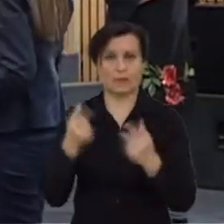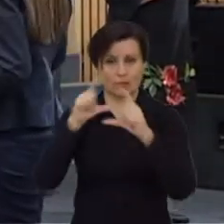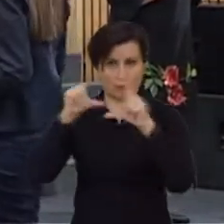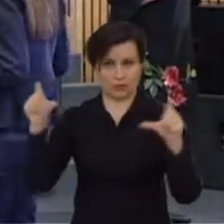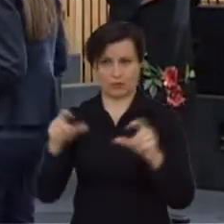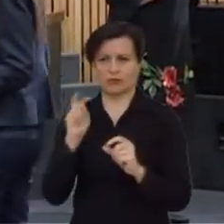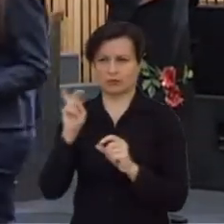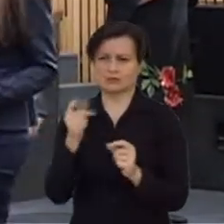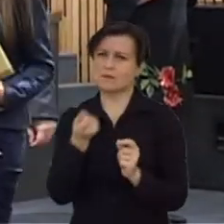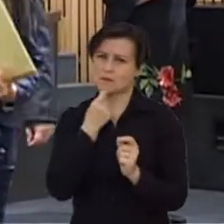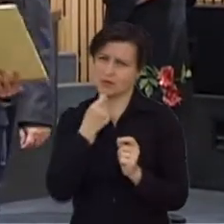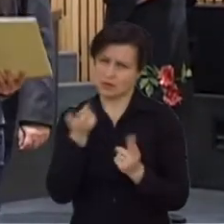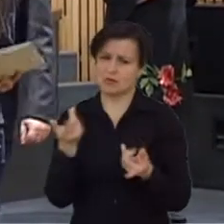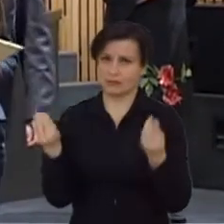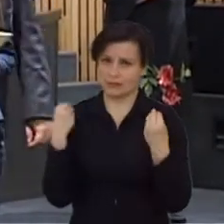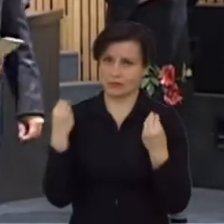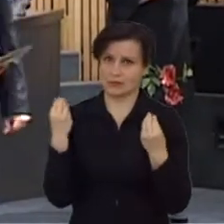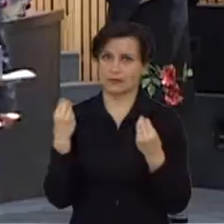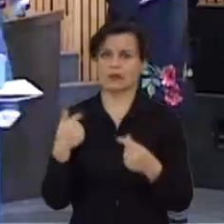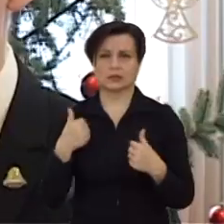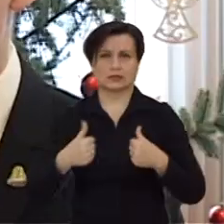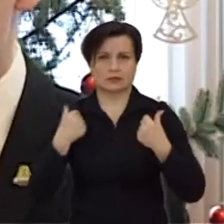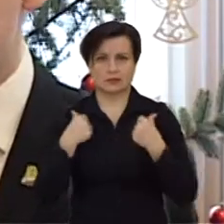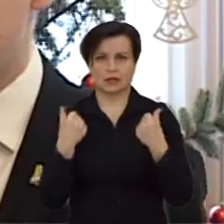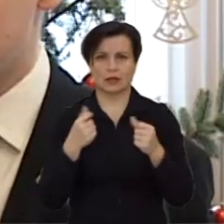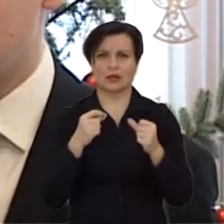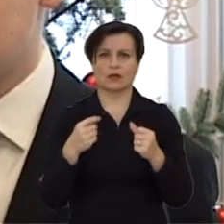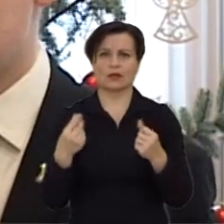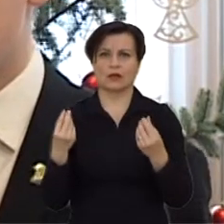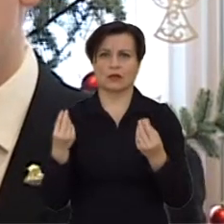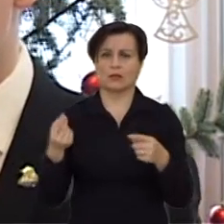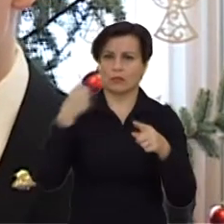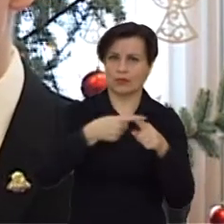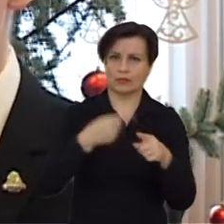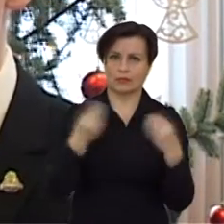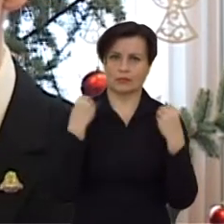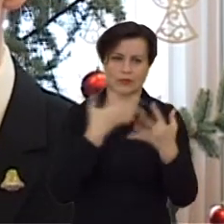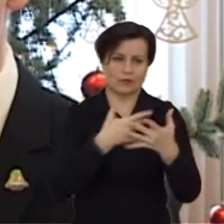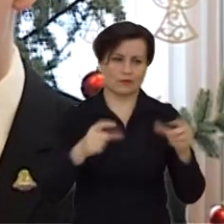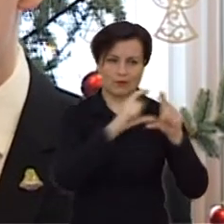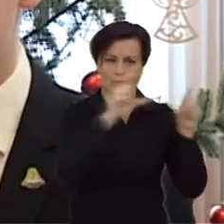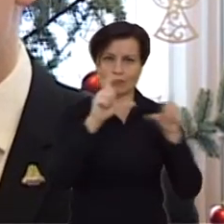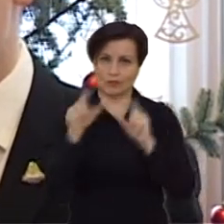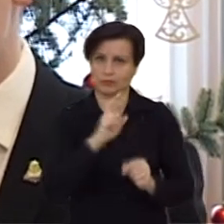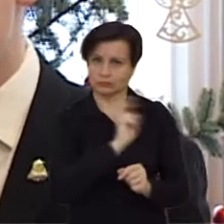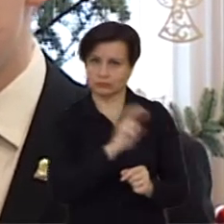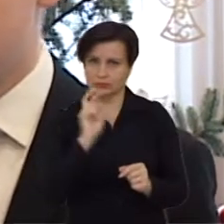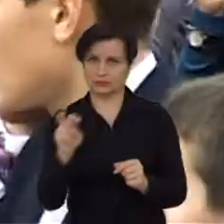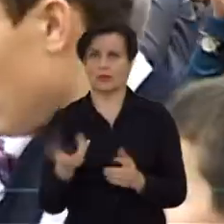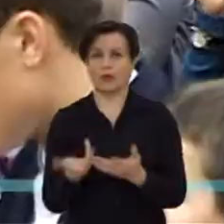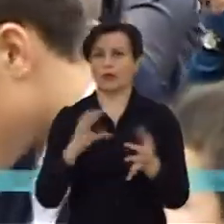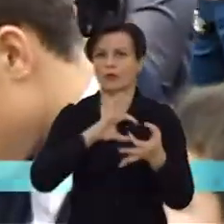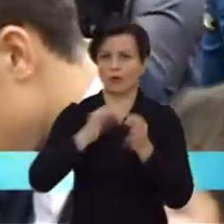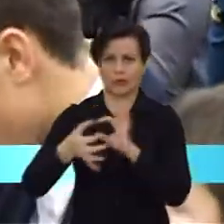mokymosi mokyklai tai be abejo neužtenka. Vis tiek stengiasi mokytis ir papildomai, ir įvairiuose mokyklose, ir pats.